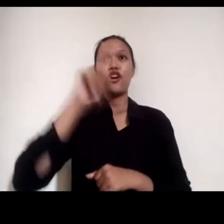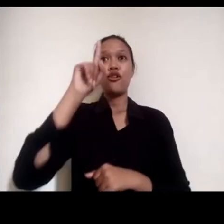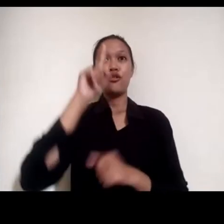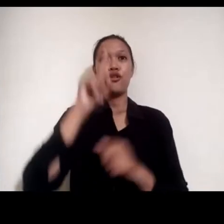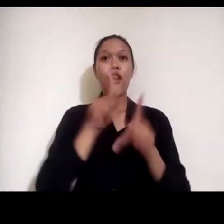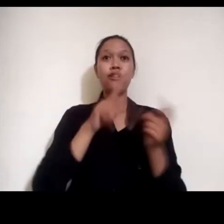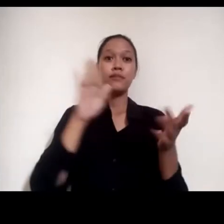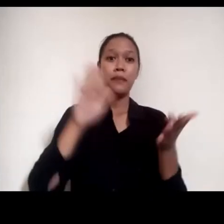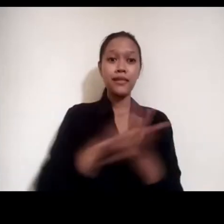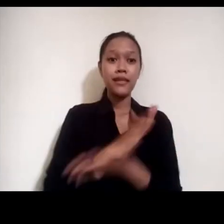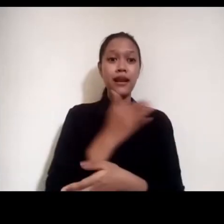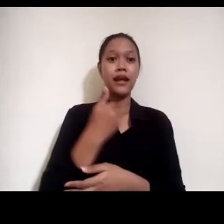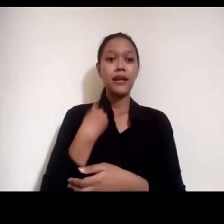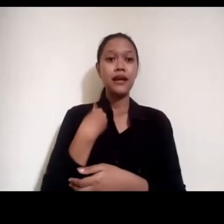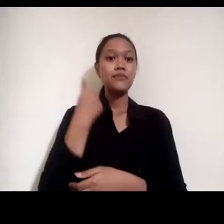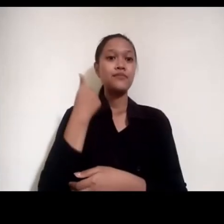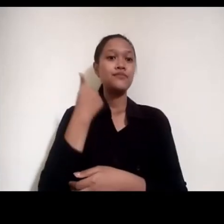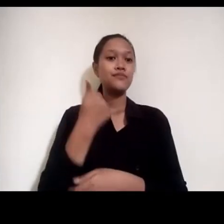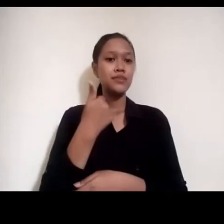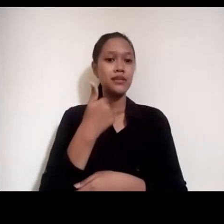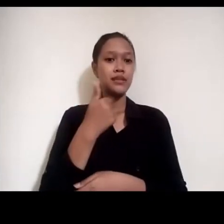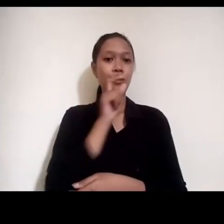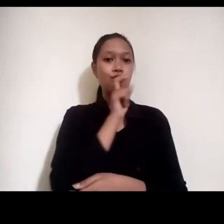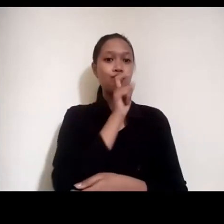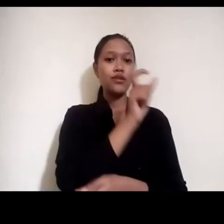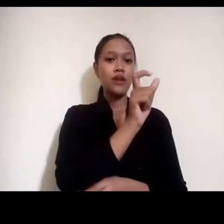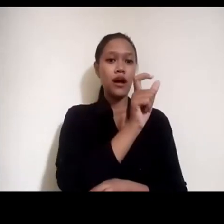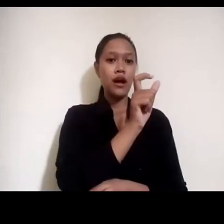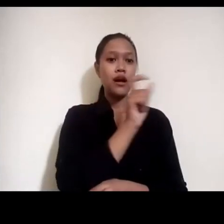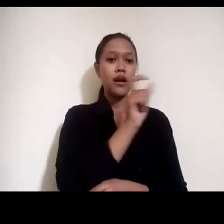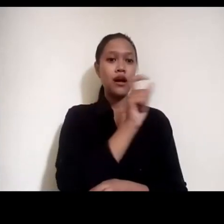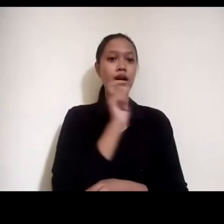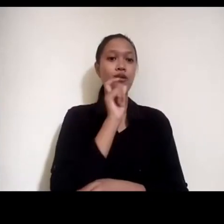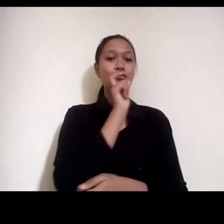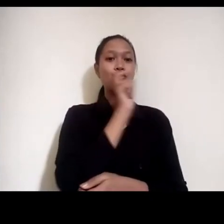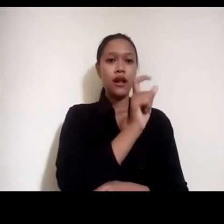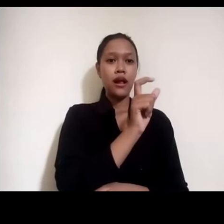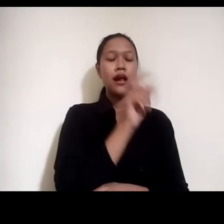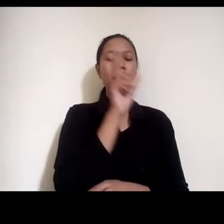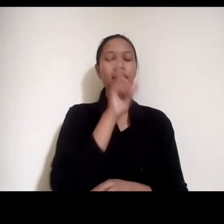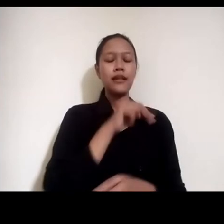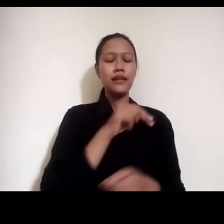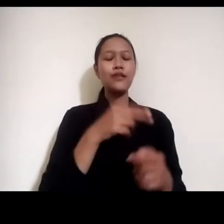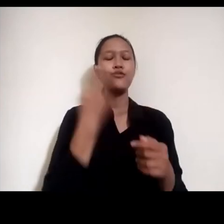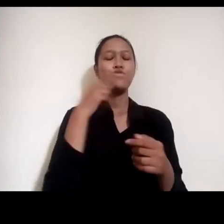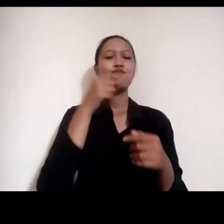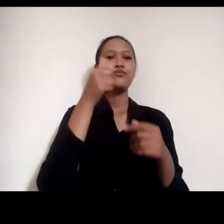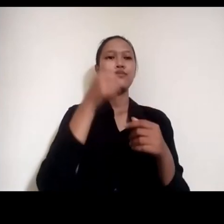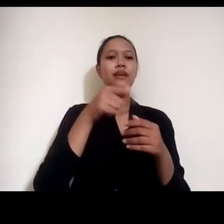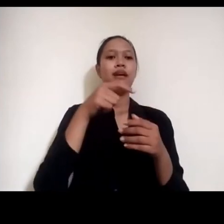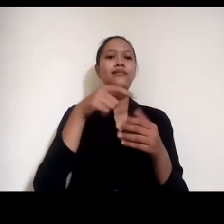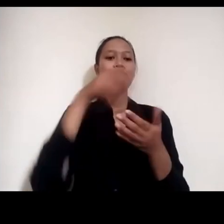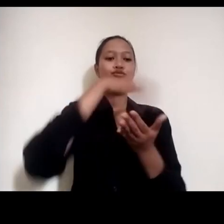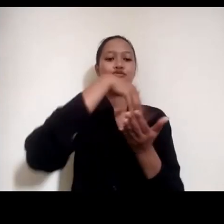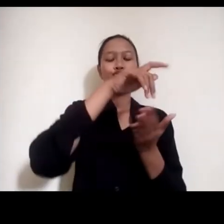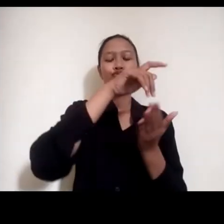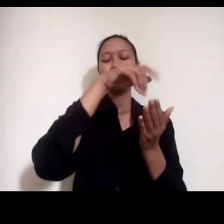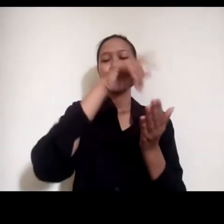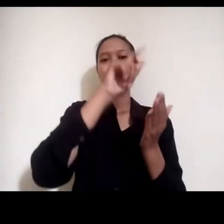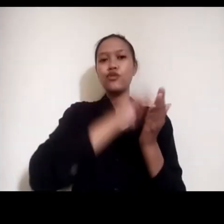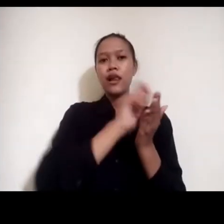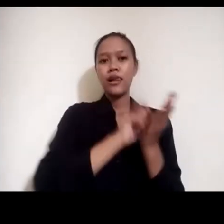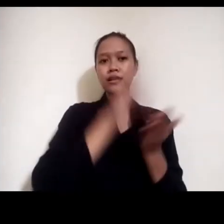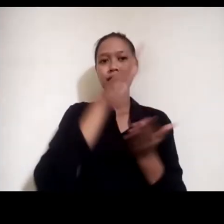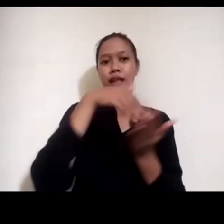mengundang bankersnya lagi untuk mengisi di materi jurnalisme data secara satu satu